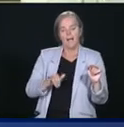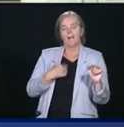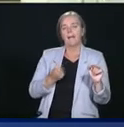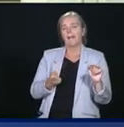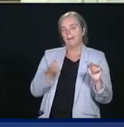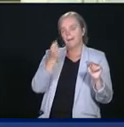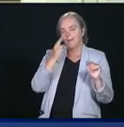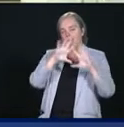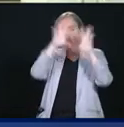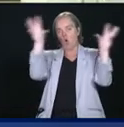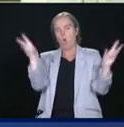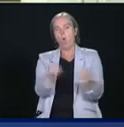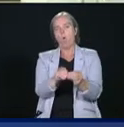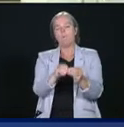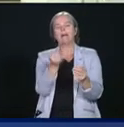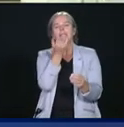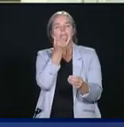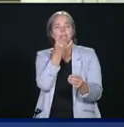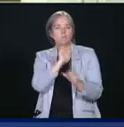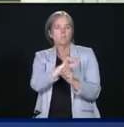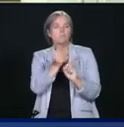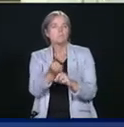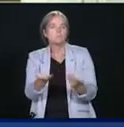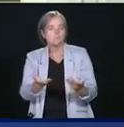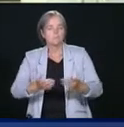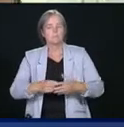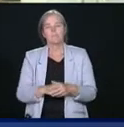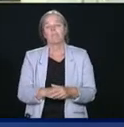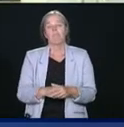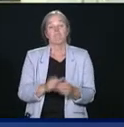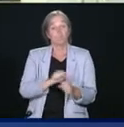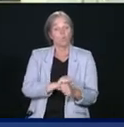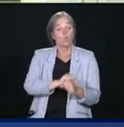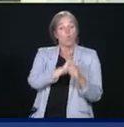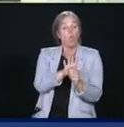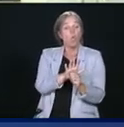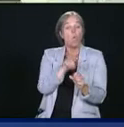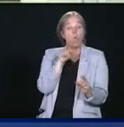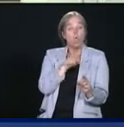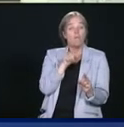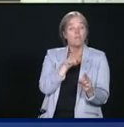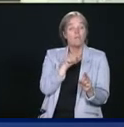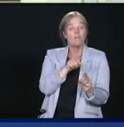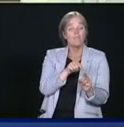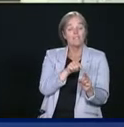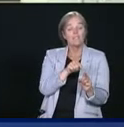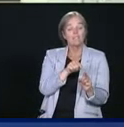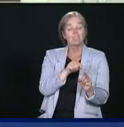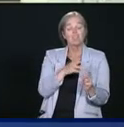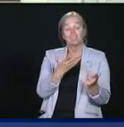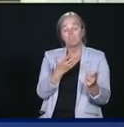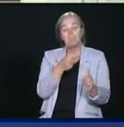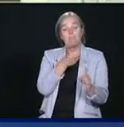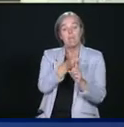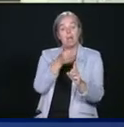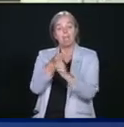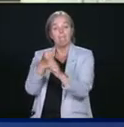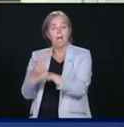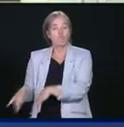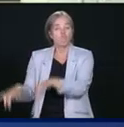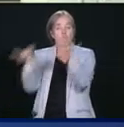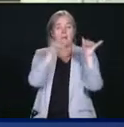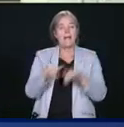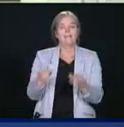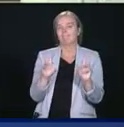que nous devons savoir parce que nous savons déjà que la COVID-19 ne frappe pas tout le monde de la même façon. pensons, par exemple, à l